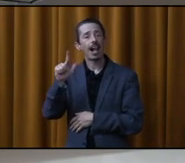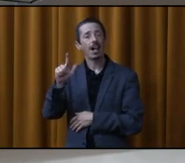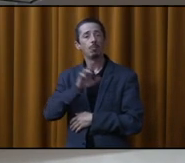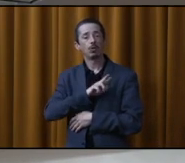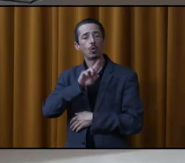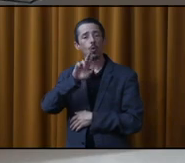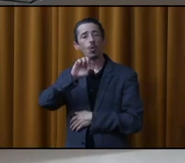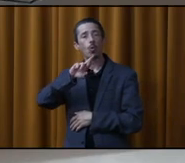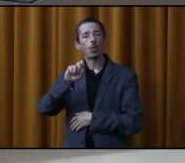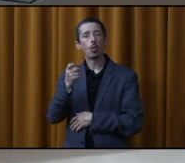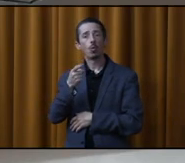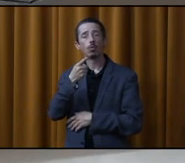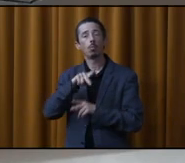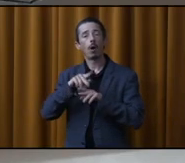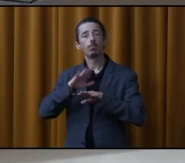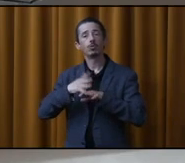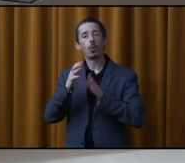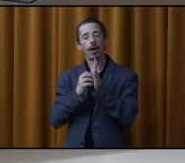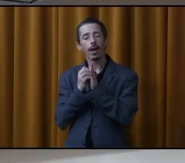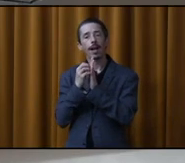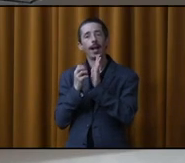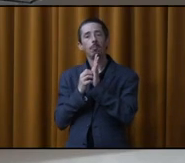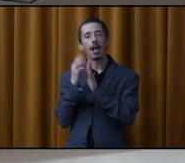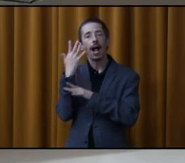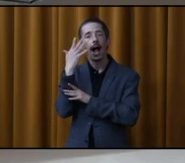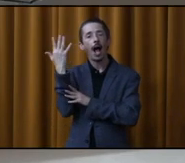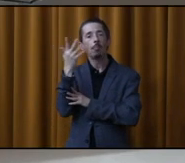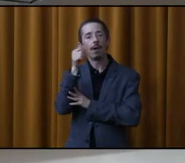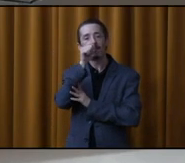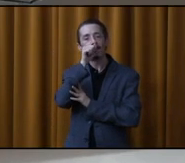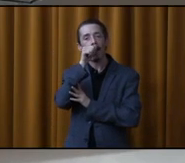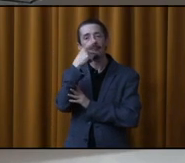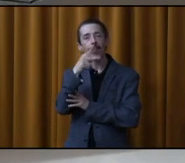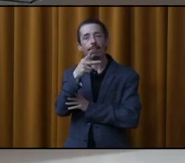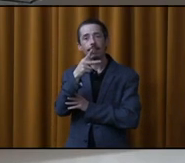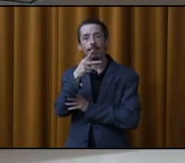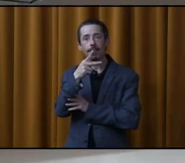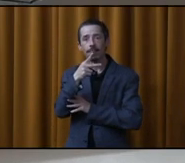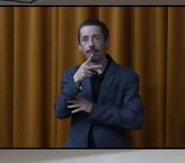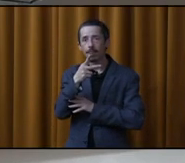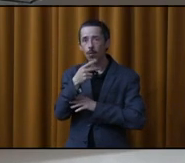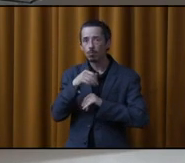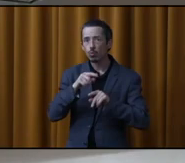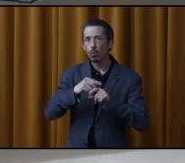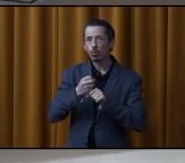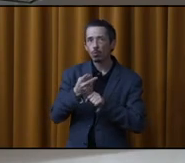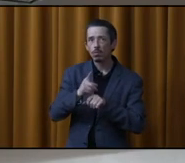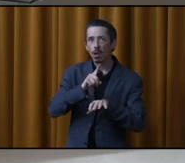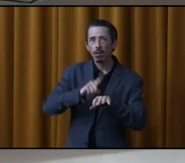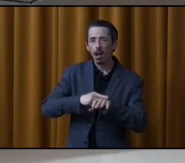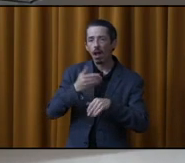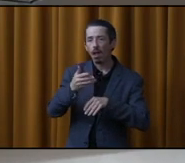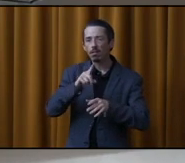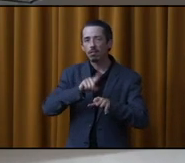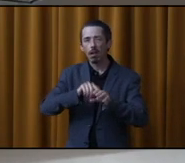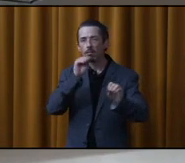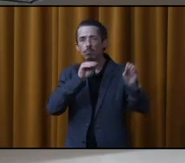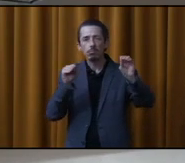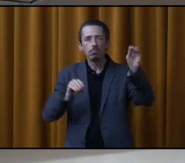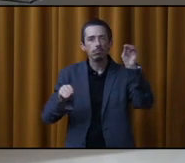programme de la grille du frein. Si c'est toujours valable, aux deux ans, un remboursement. Puis je sais qu'il eu des dates qui ont changé.